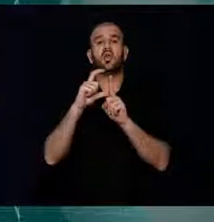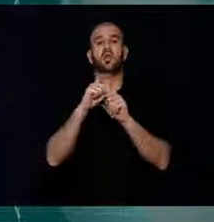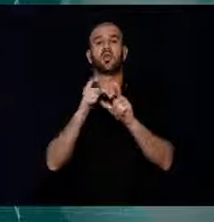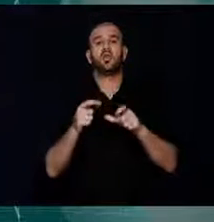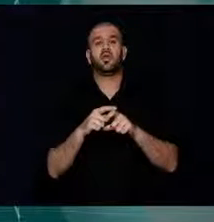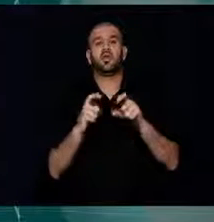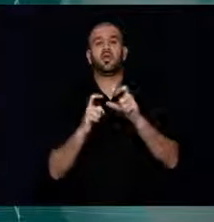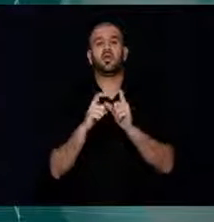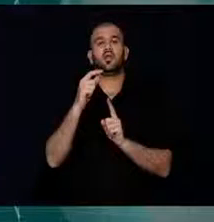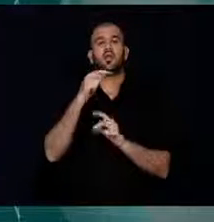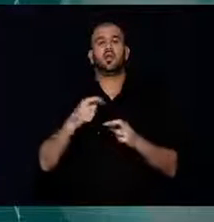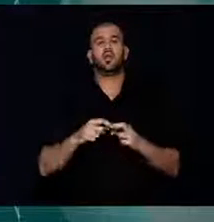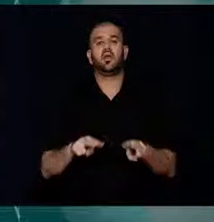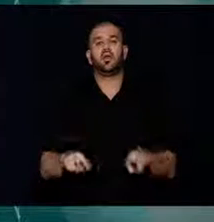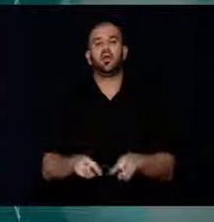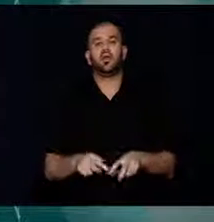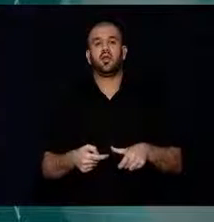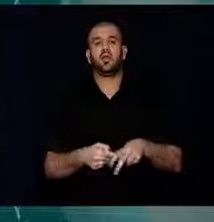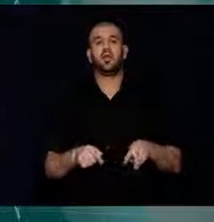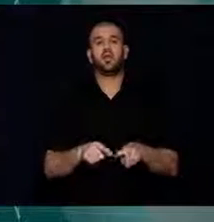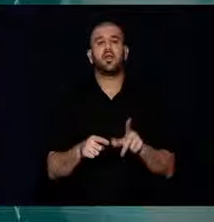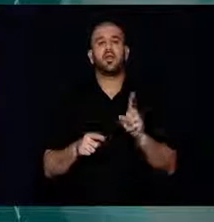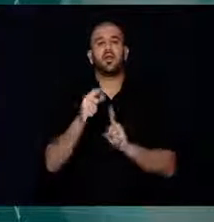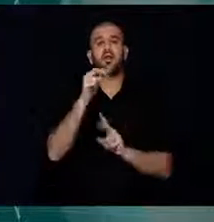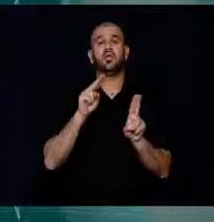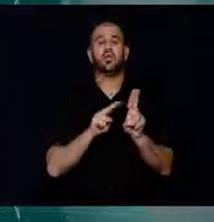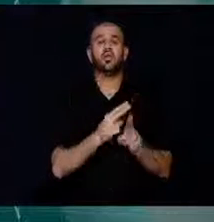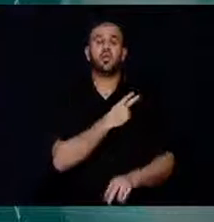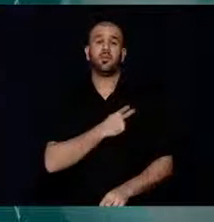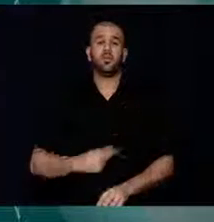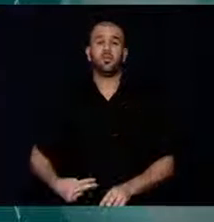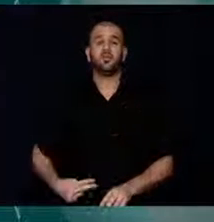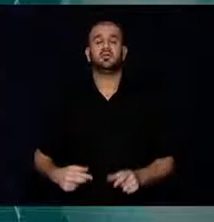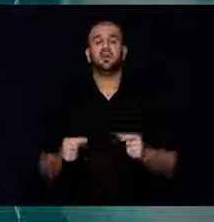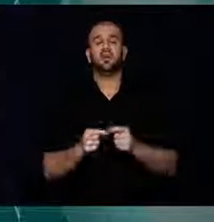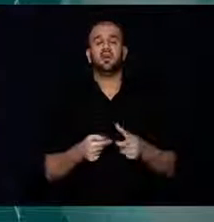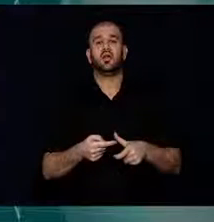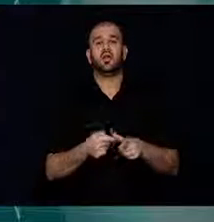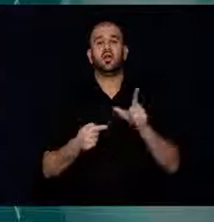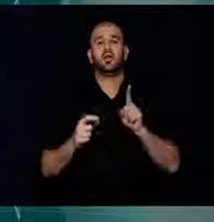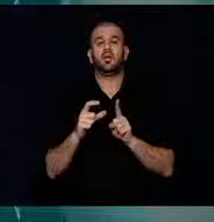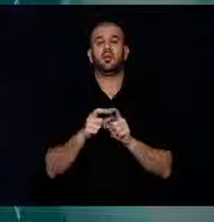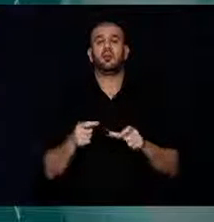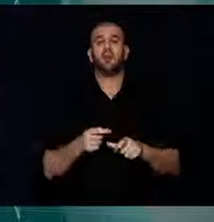Değirmenlik Belediyesi'nin belde halkına hizmetleri devam ediyor.